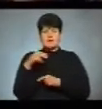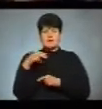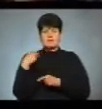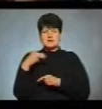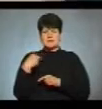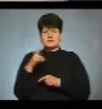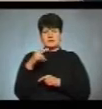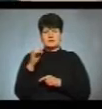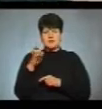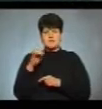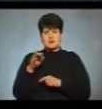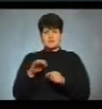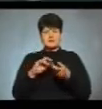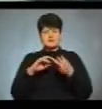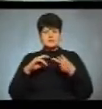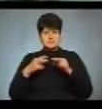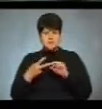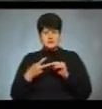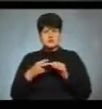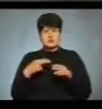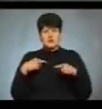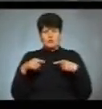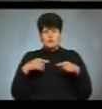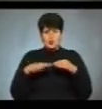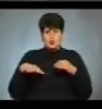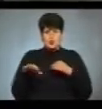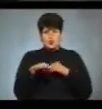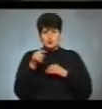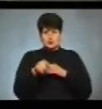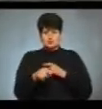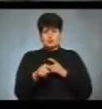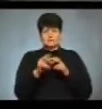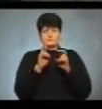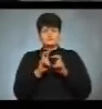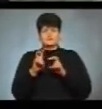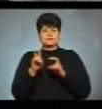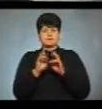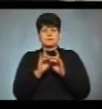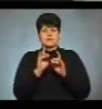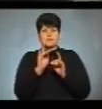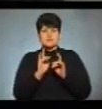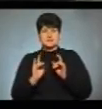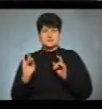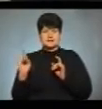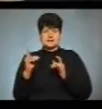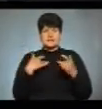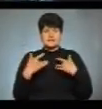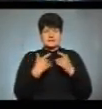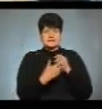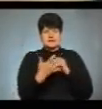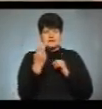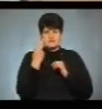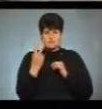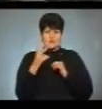Замість футбольного поля приміщення ВНСК Олімпійський. Тут ряди стільців для журналістів і змонтована сцена з двома